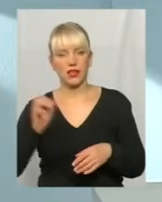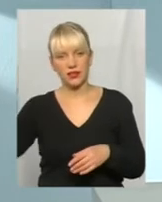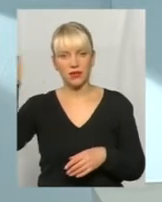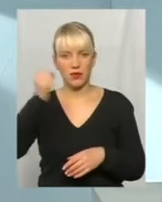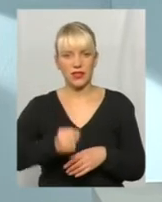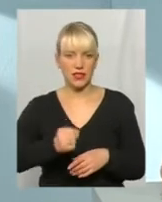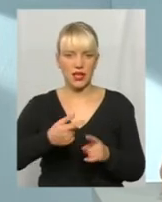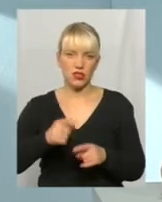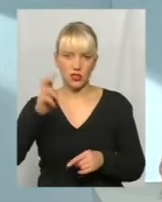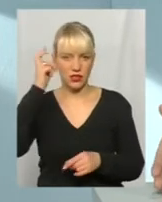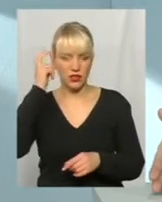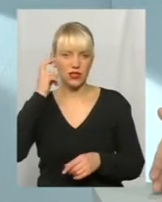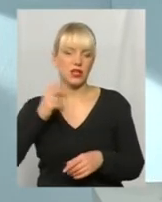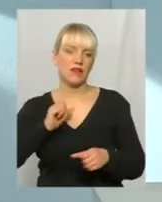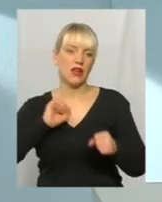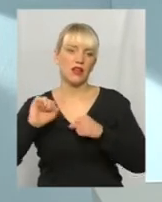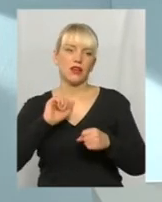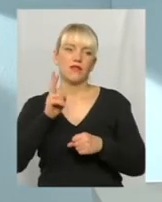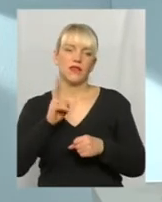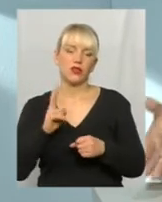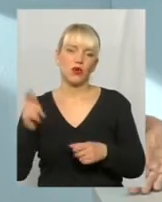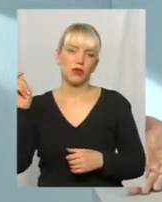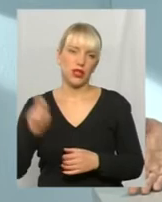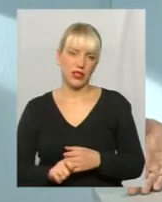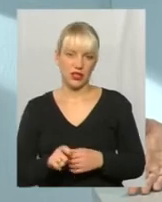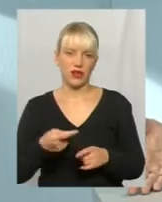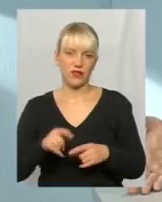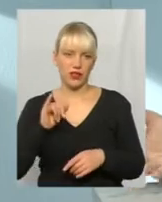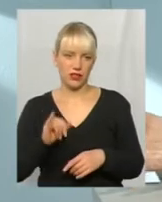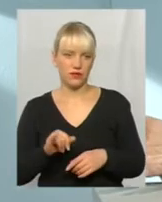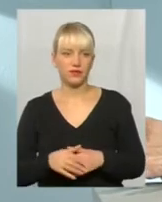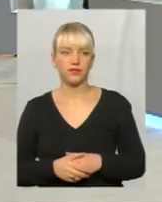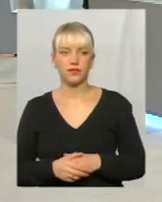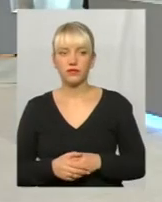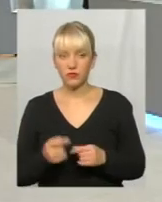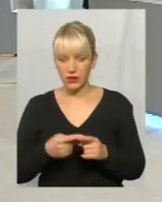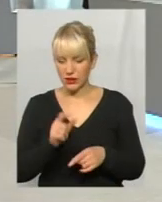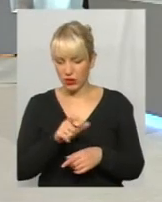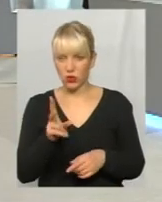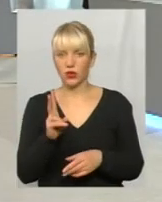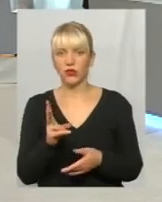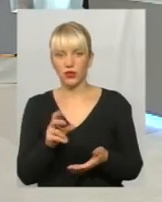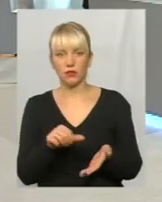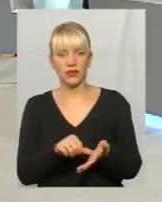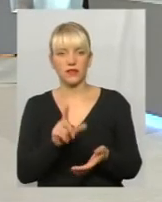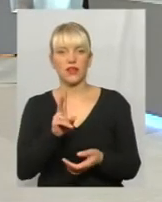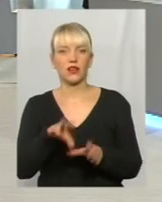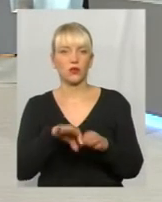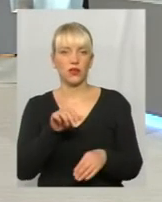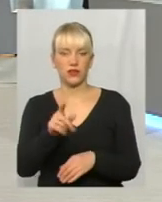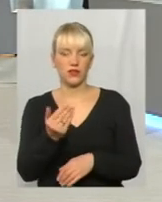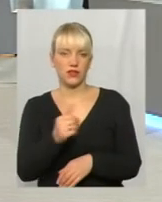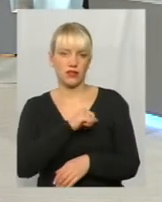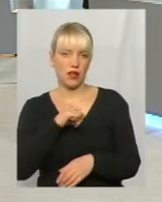керівник, який приїхав і от її Це ті представники, яких вибираєте самі